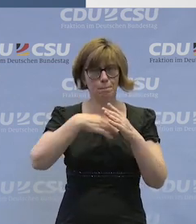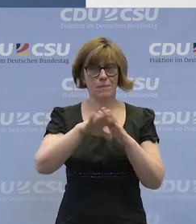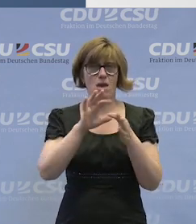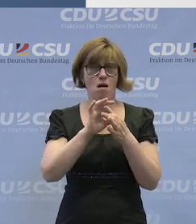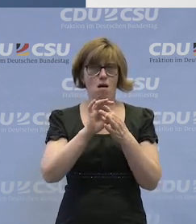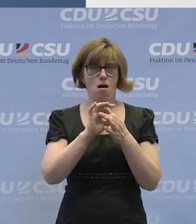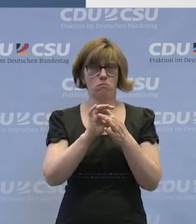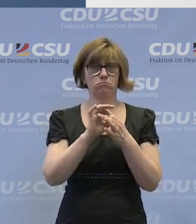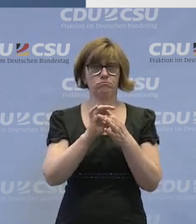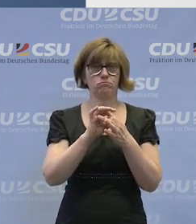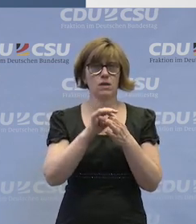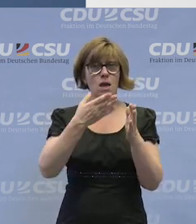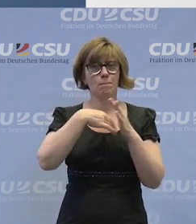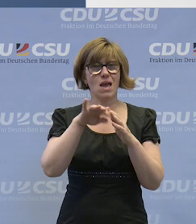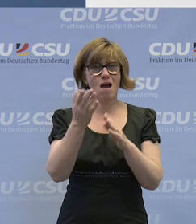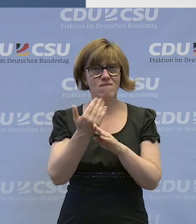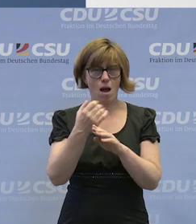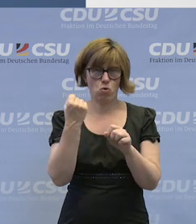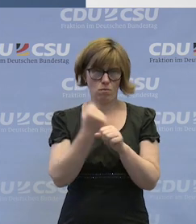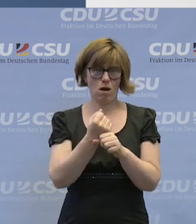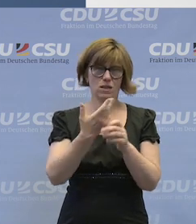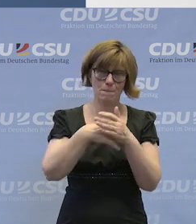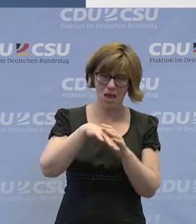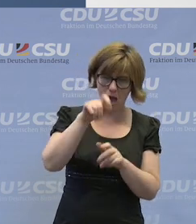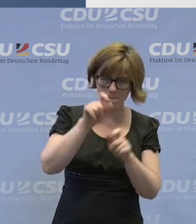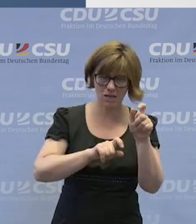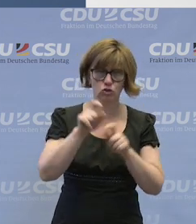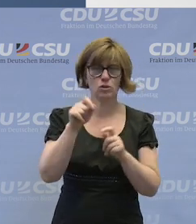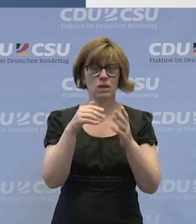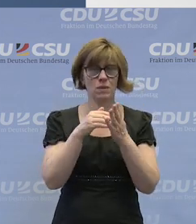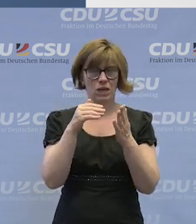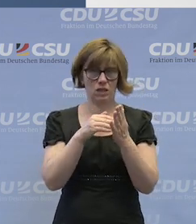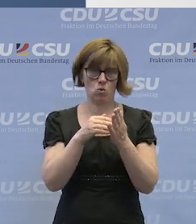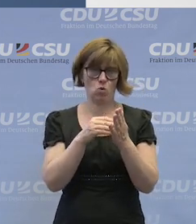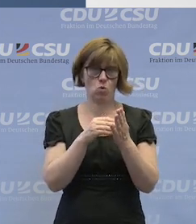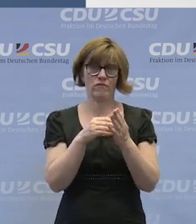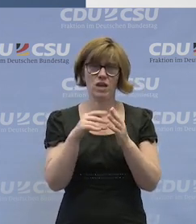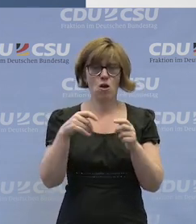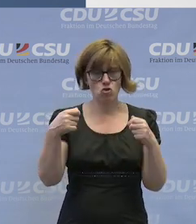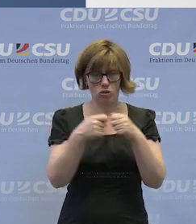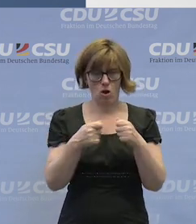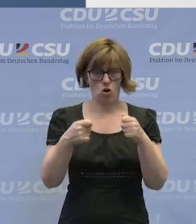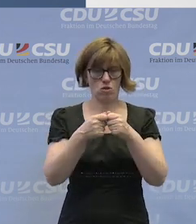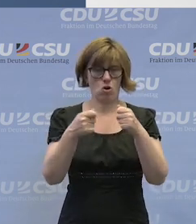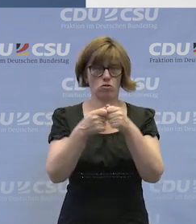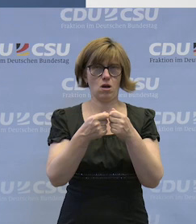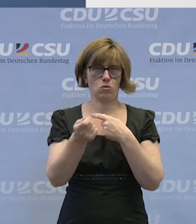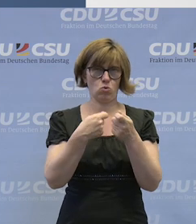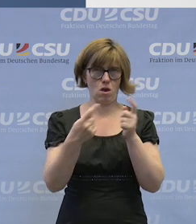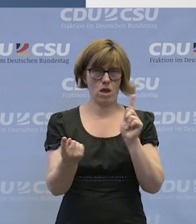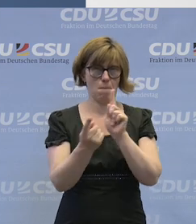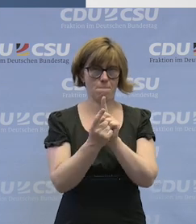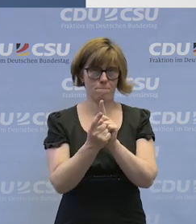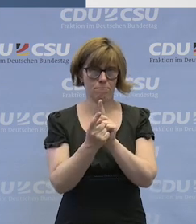dafür werben muss, mehr Menschen mit Behinderung in Kontakt bringen muss mit Unternehmen.